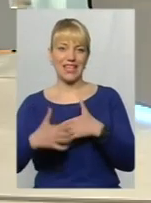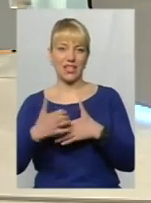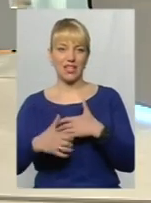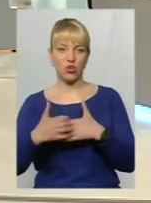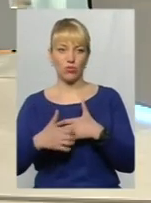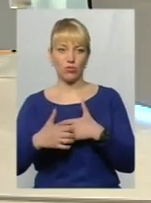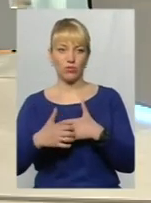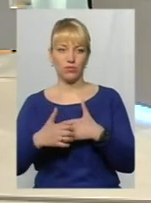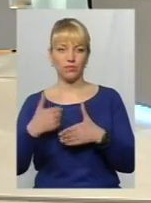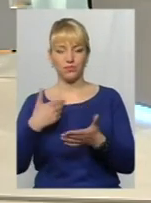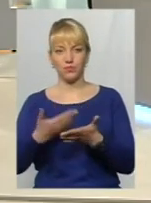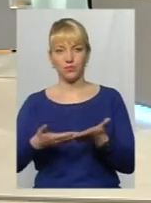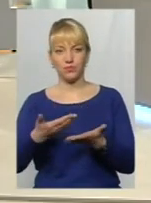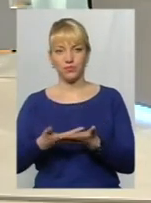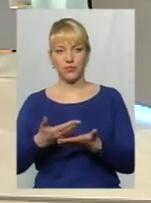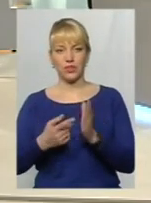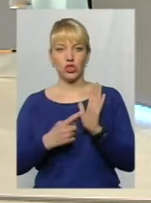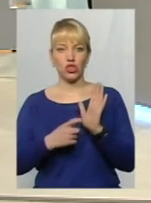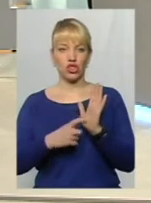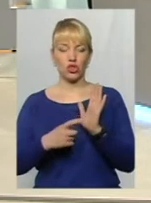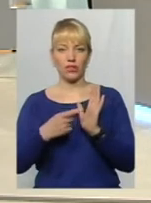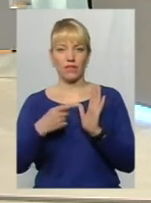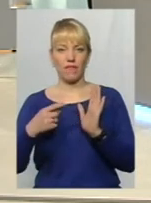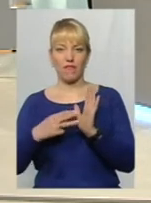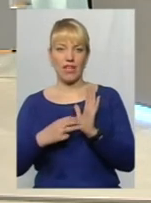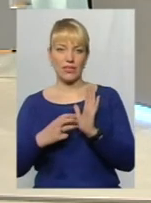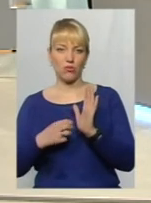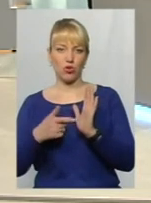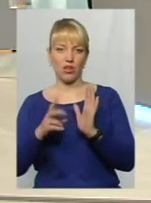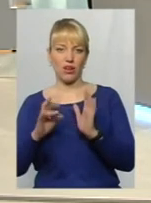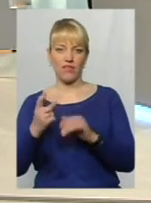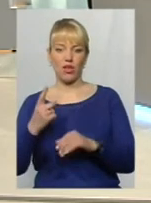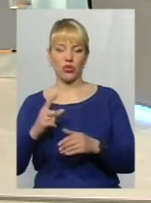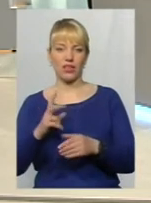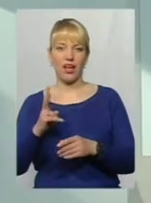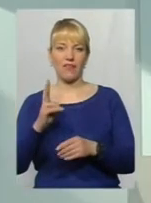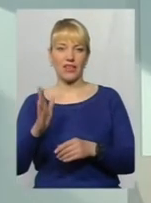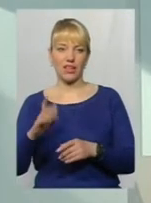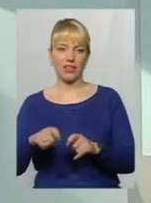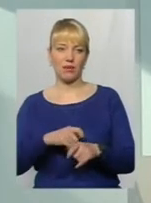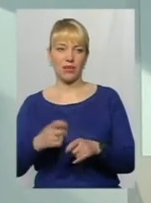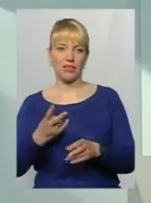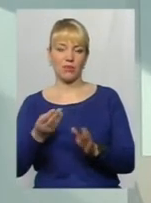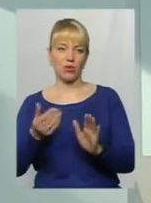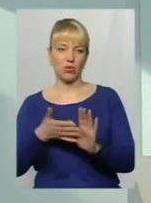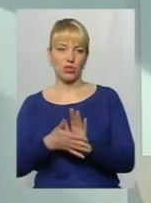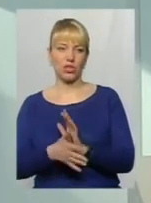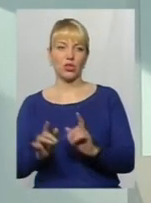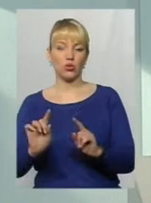я думаю, 600-800 гривень на квадратний метр необхідно витратити коштів. Тому